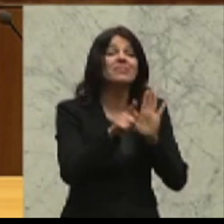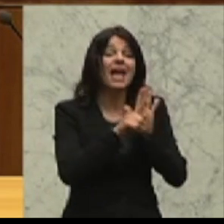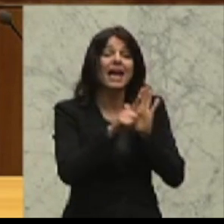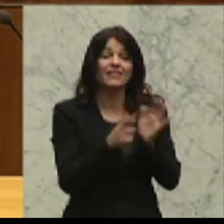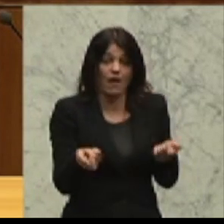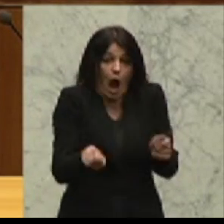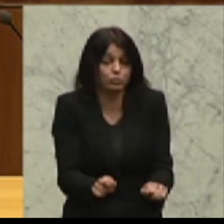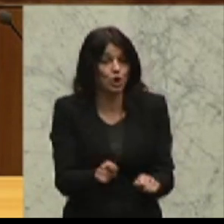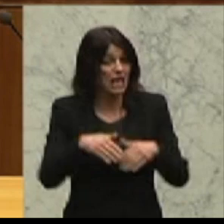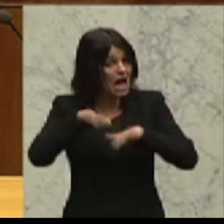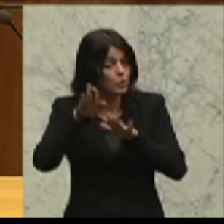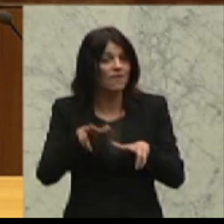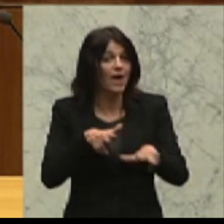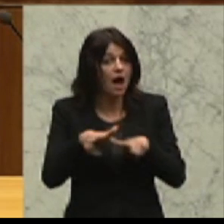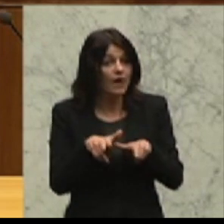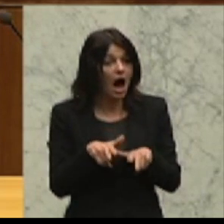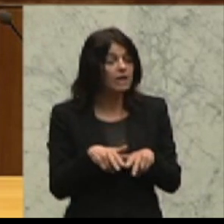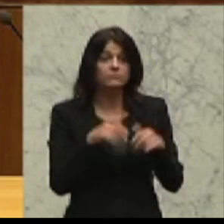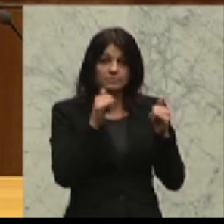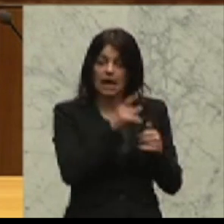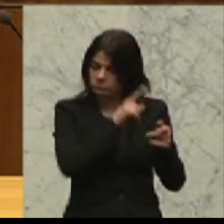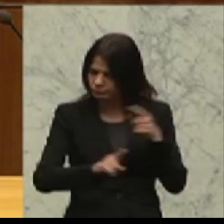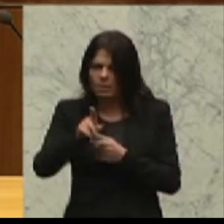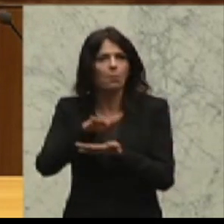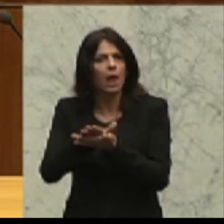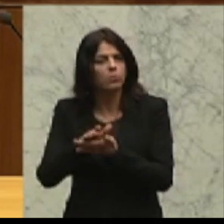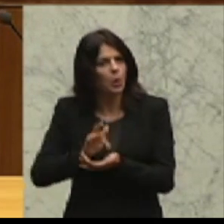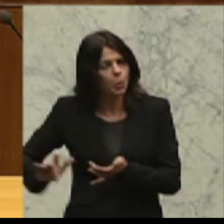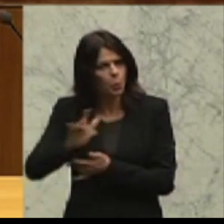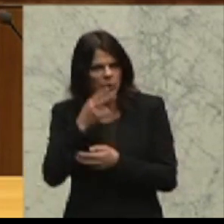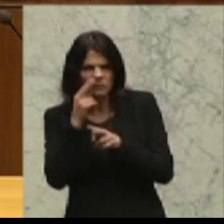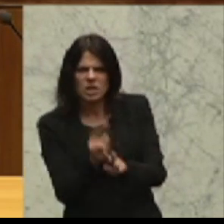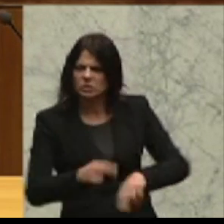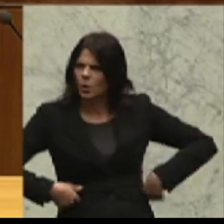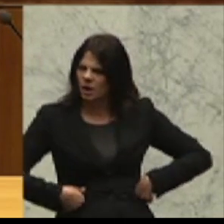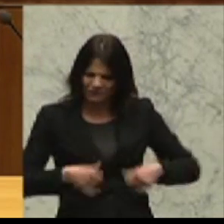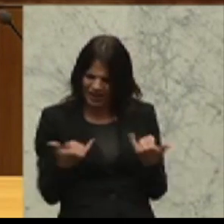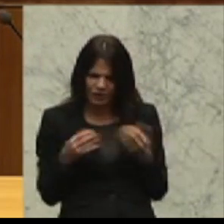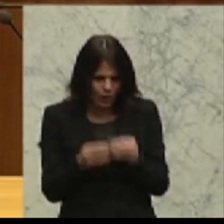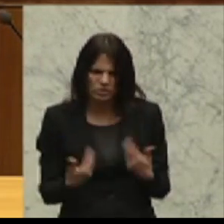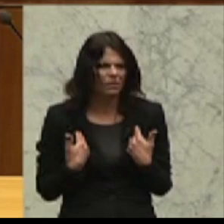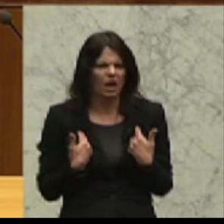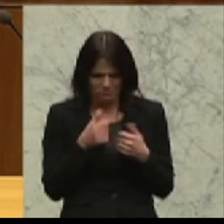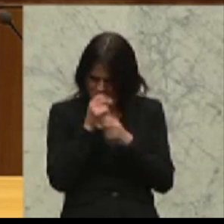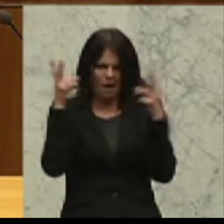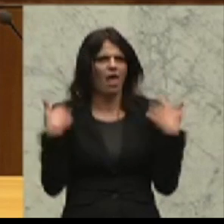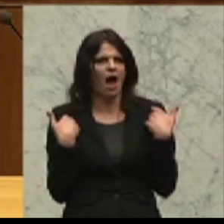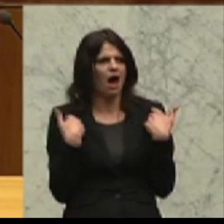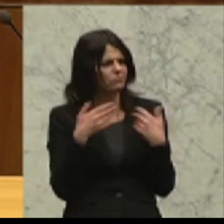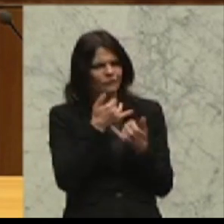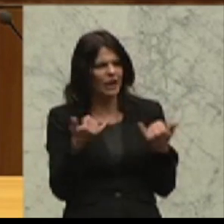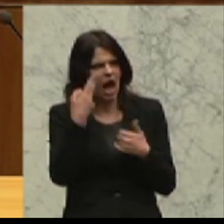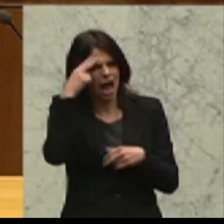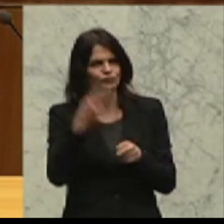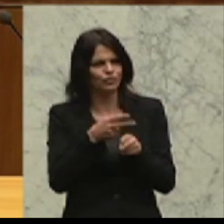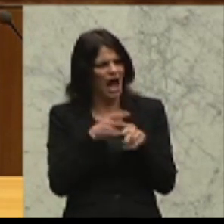Asylverfahren, in der Grundversorgung befinden. Wie das funktionieren soll, da bin ich schon gespannt, wie uns das der Herr Staatssekretär